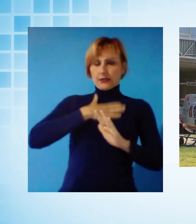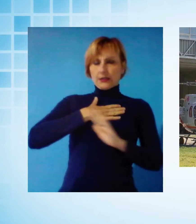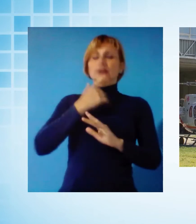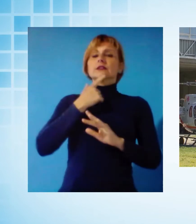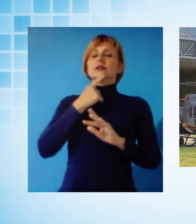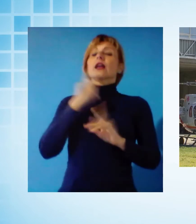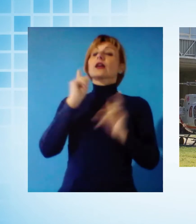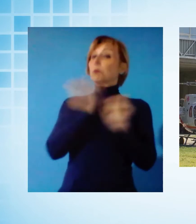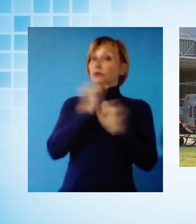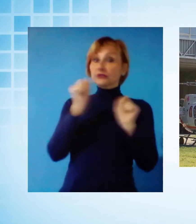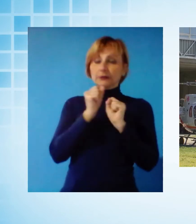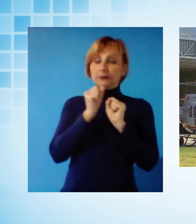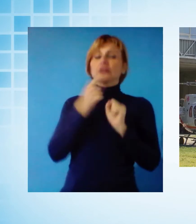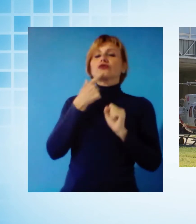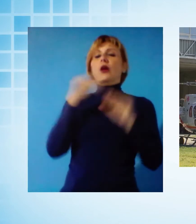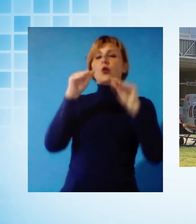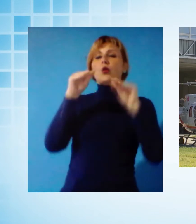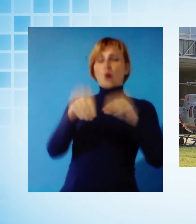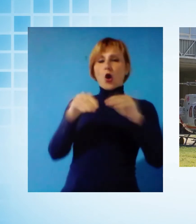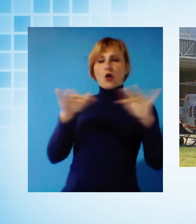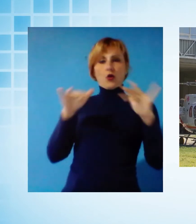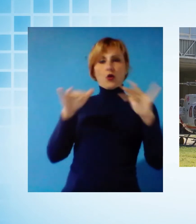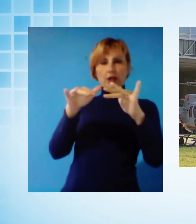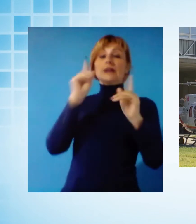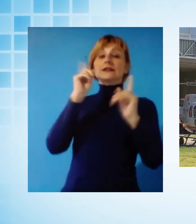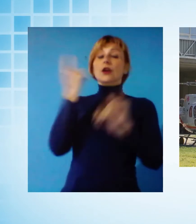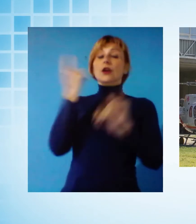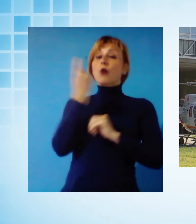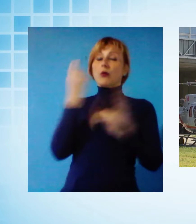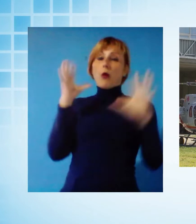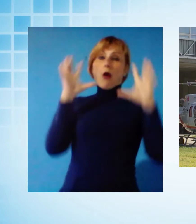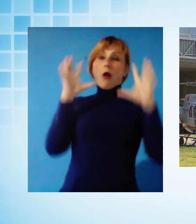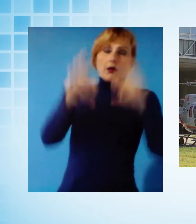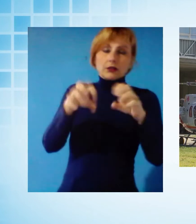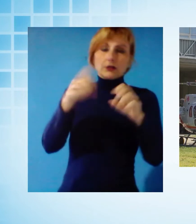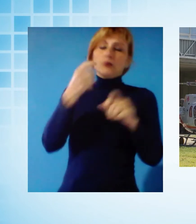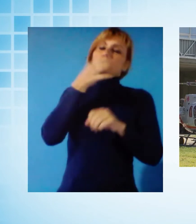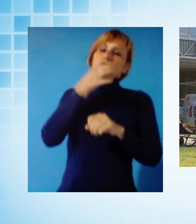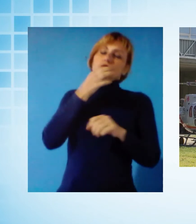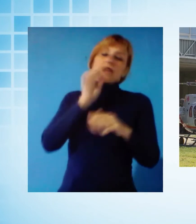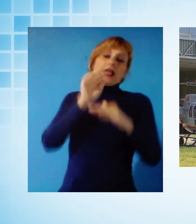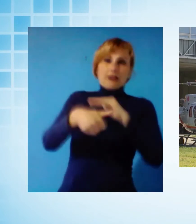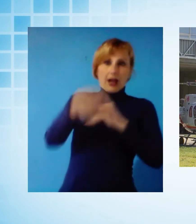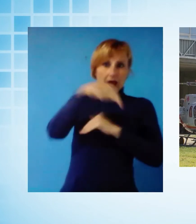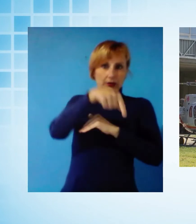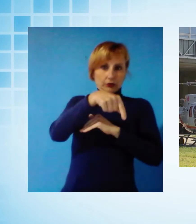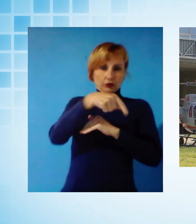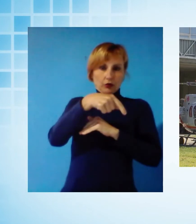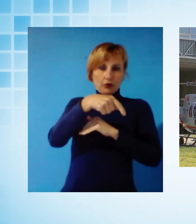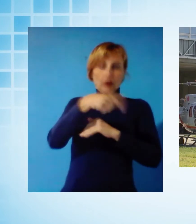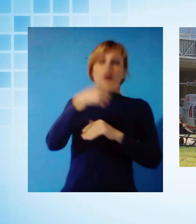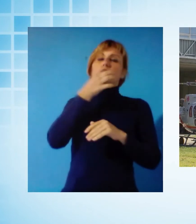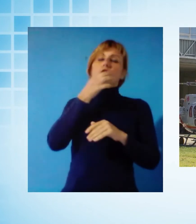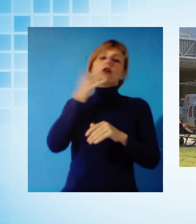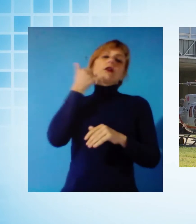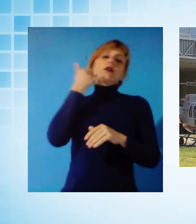possano venire a prendere. Se qualcuno viene saltato può chiamare il centro operativo, il centro interoperativo comunale e vi